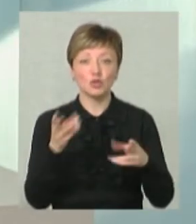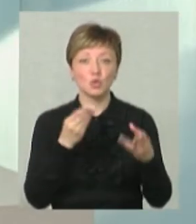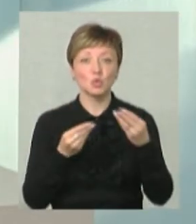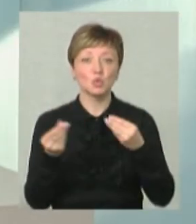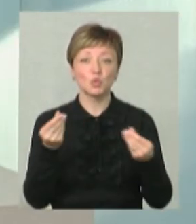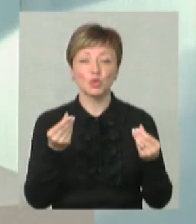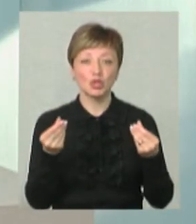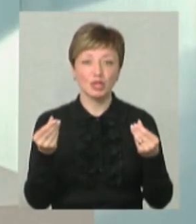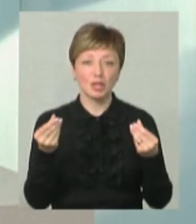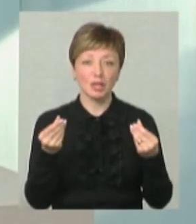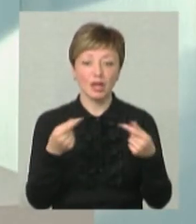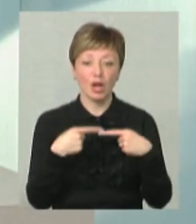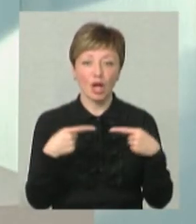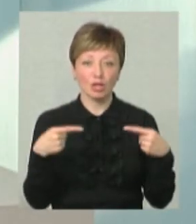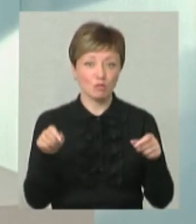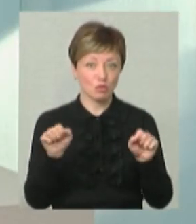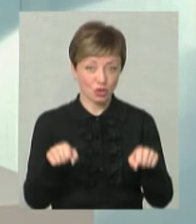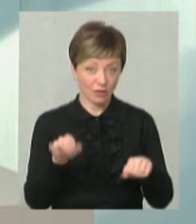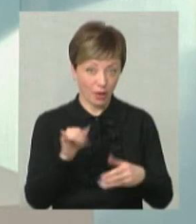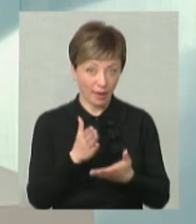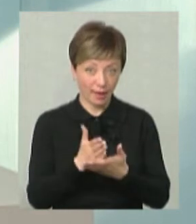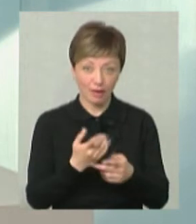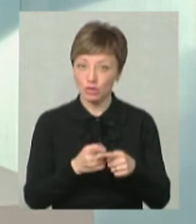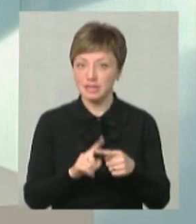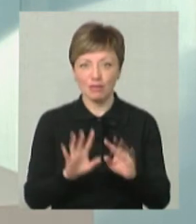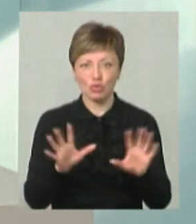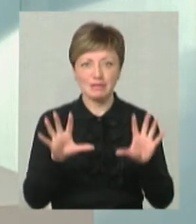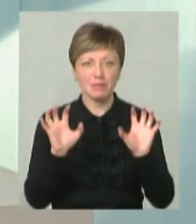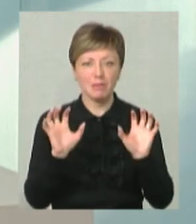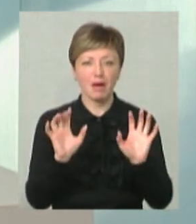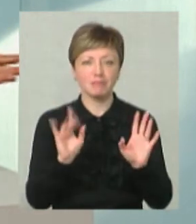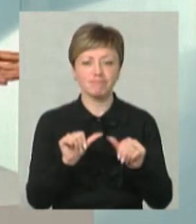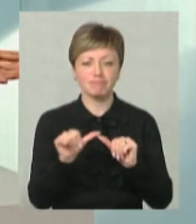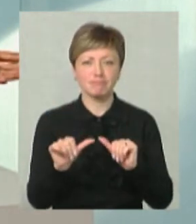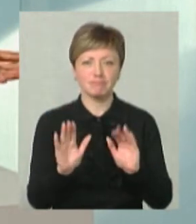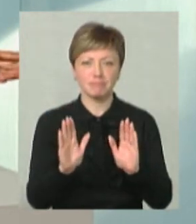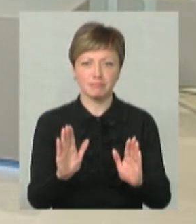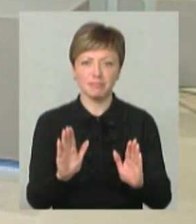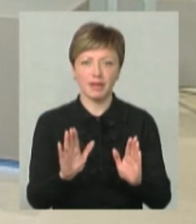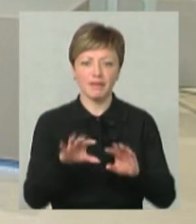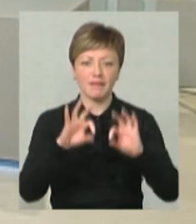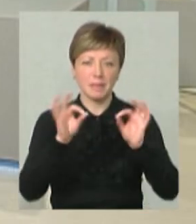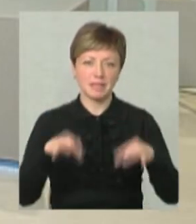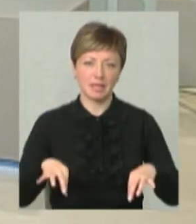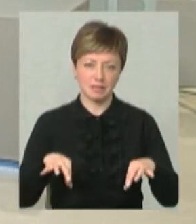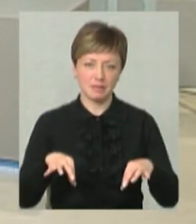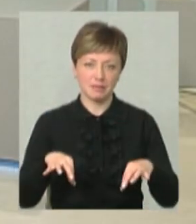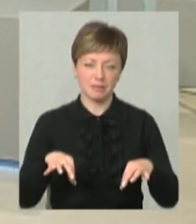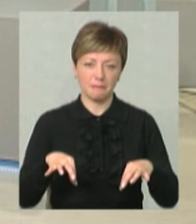штучні речі, то, можливо, і є, але це вже сприймається виключно як витвір мистецтва,